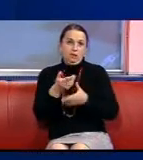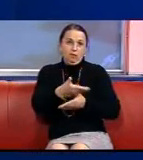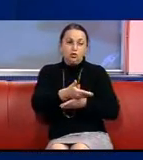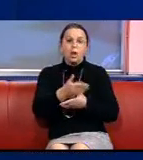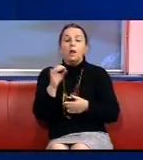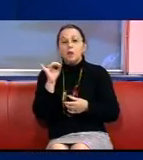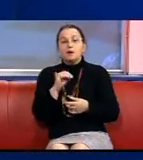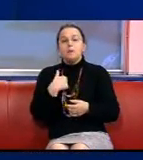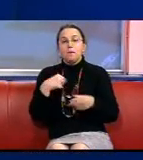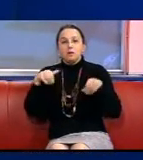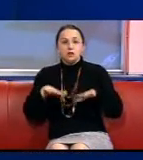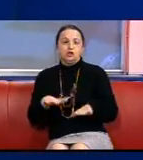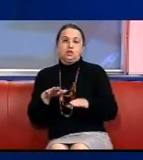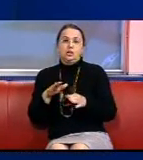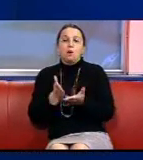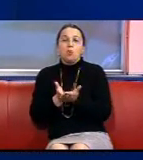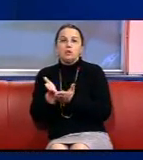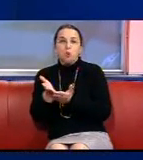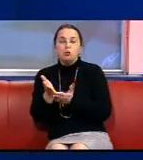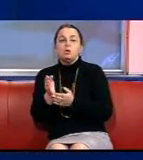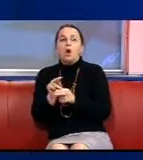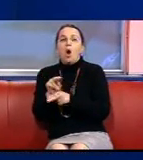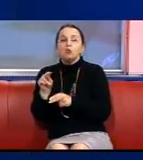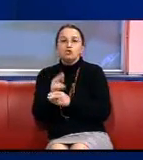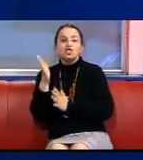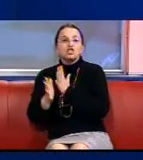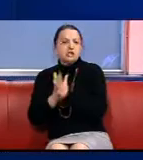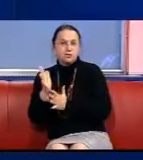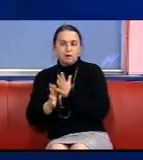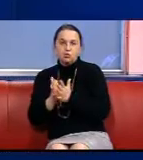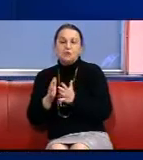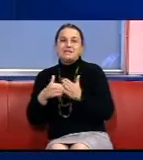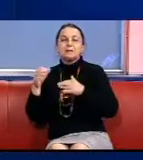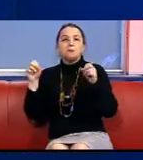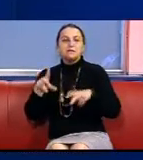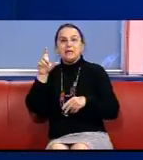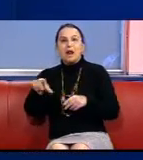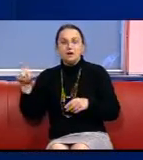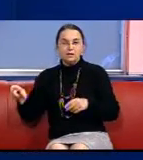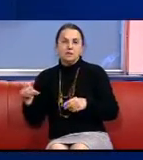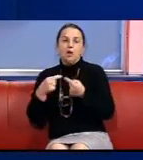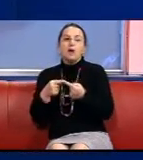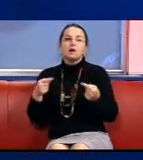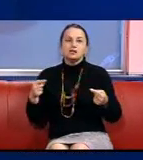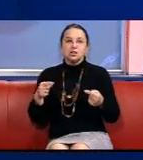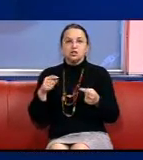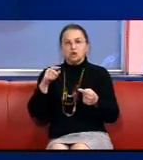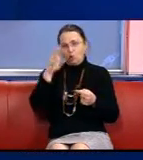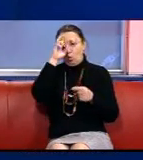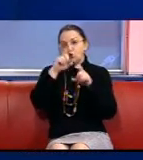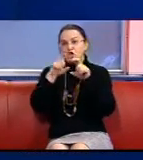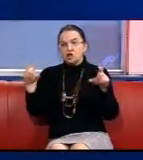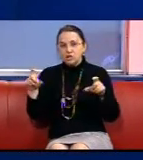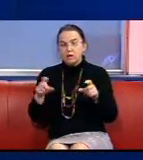І ми решили пойти по пути обучення жестовому язику Спеціалістів різних учріждінів